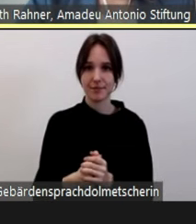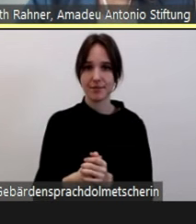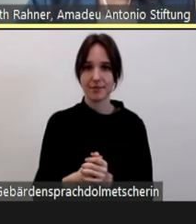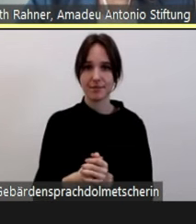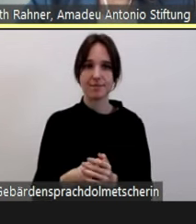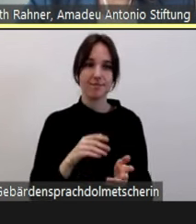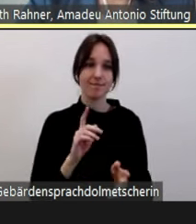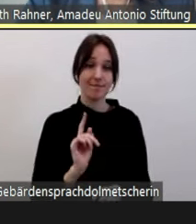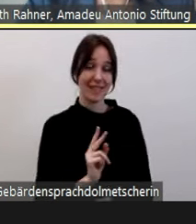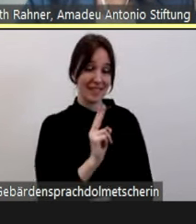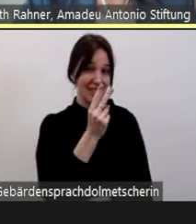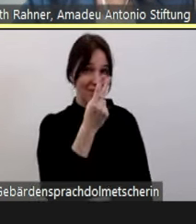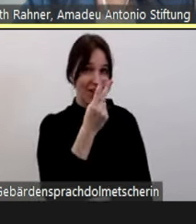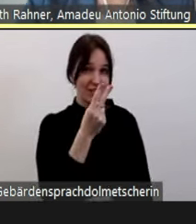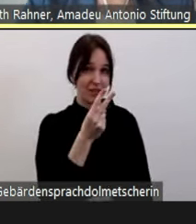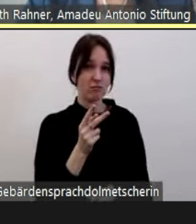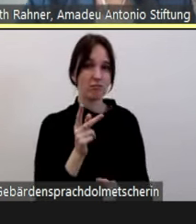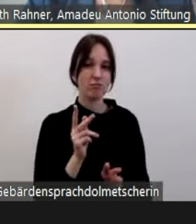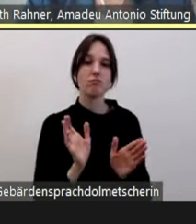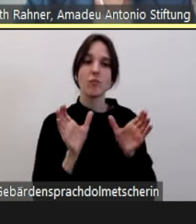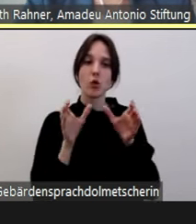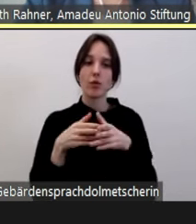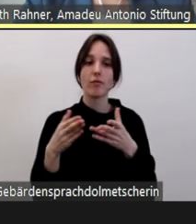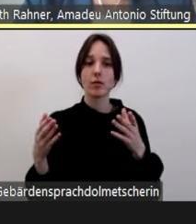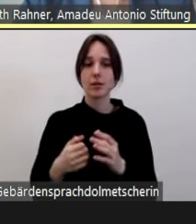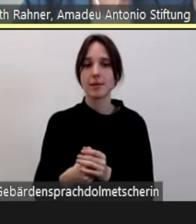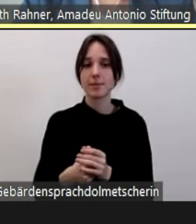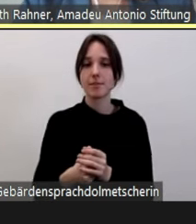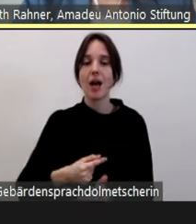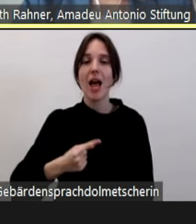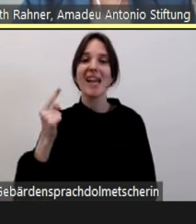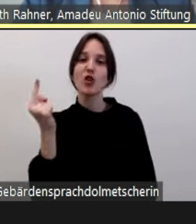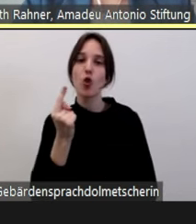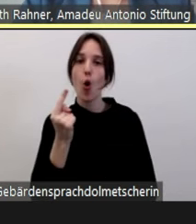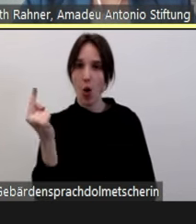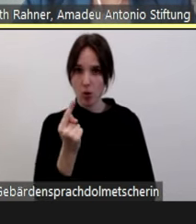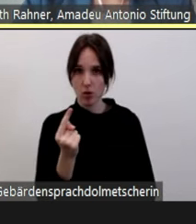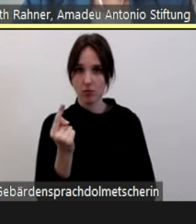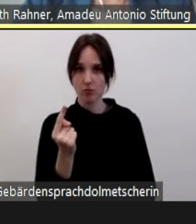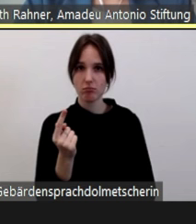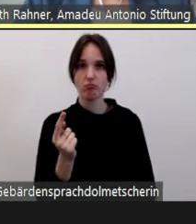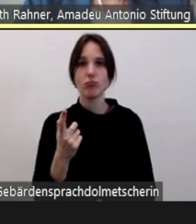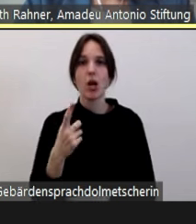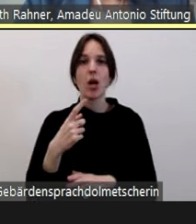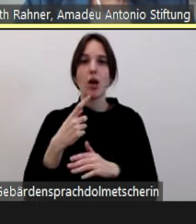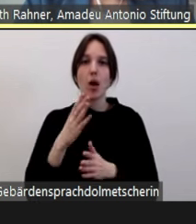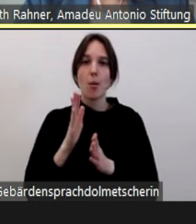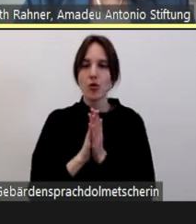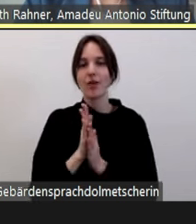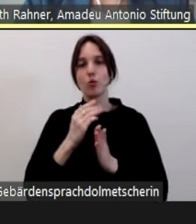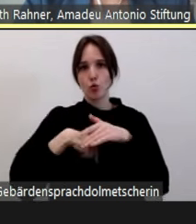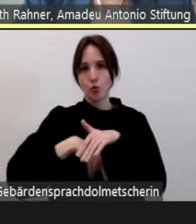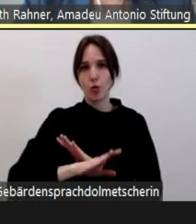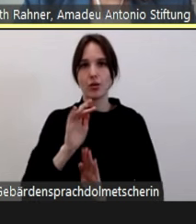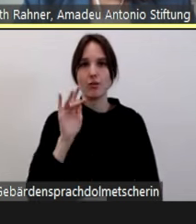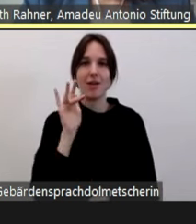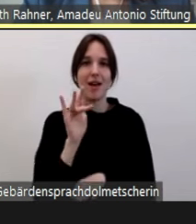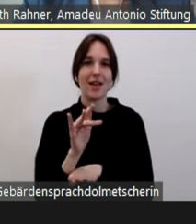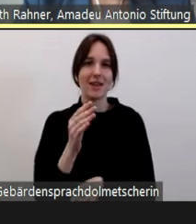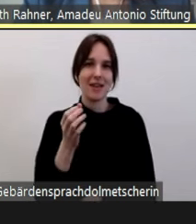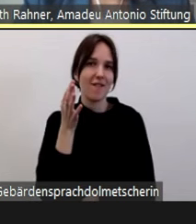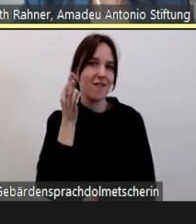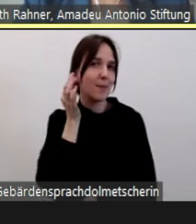Die zweite Angriffsdimension ist antifeministisch motivierte Bedrohung. Und das ist uns auch noch mal besonders wichtig als eine